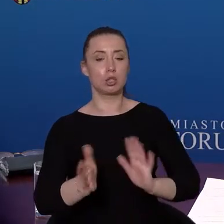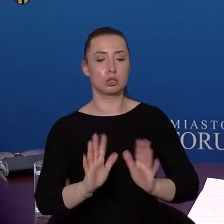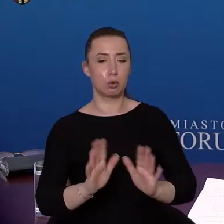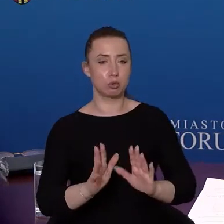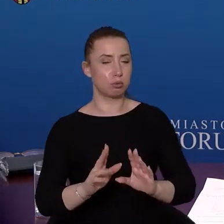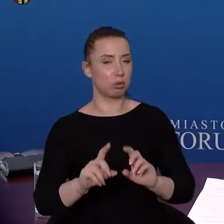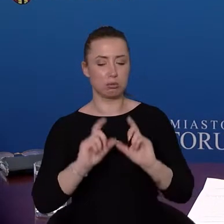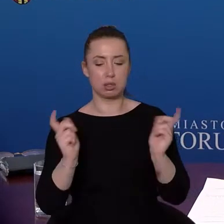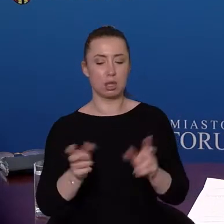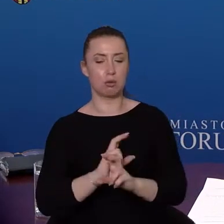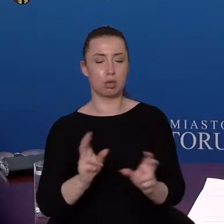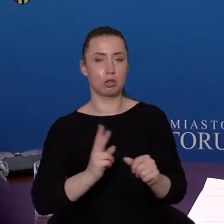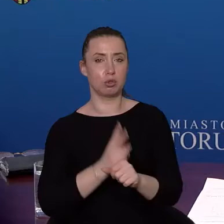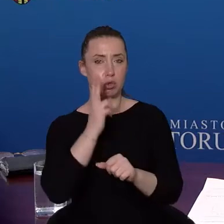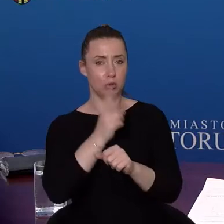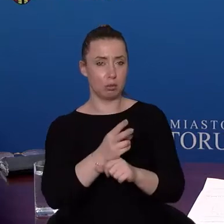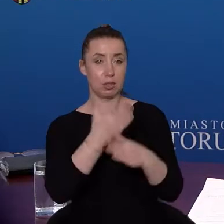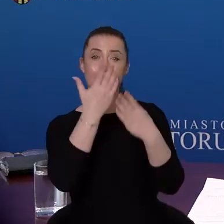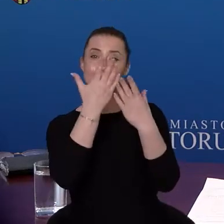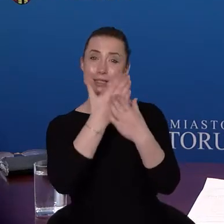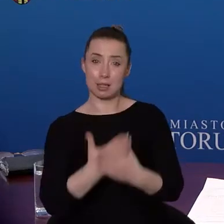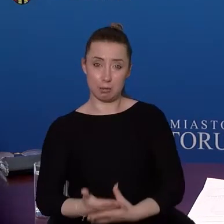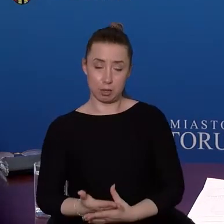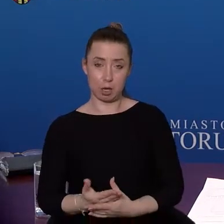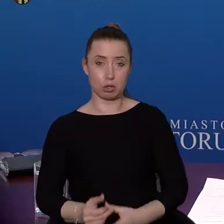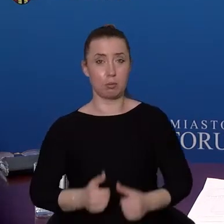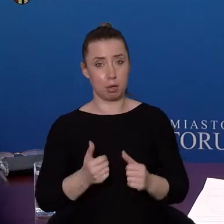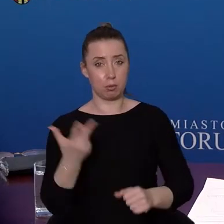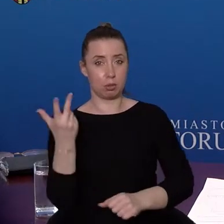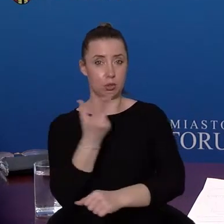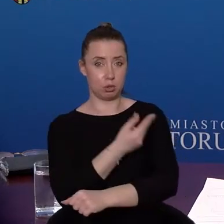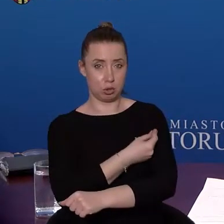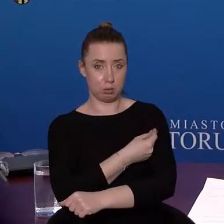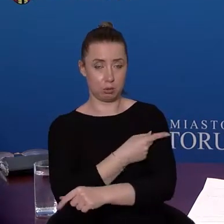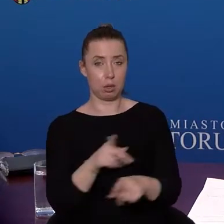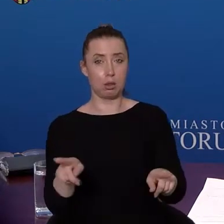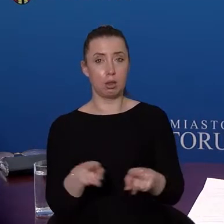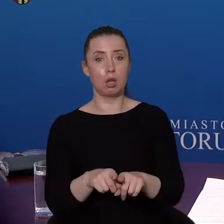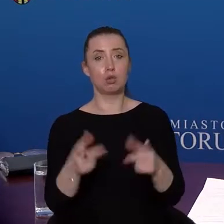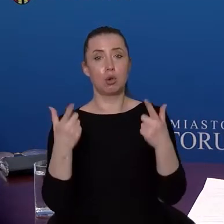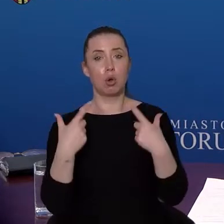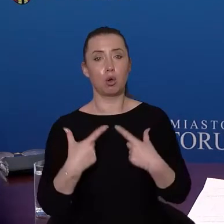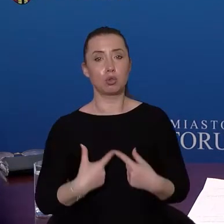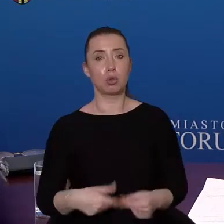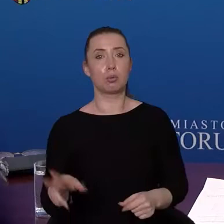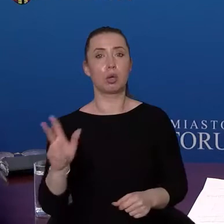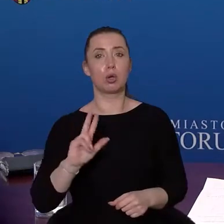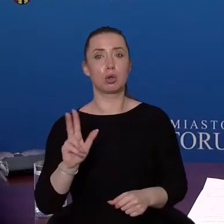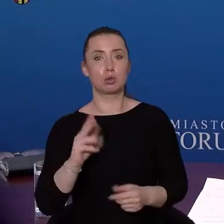dostępny. Zachęcam do możliwości skorzystania ze szczepień. Także i te osoby, które już